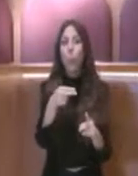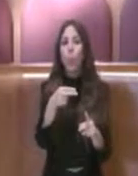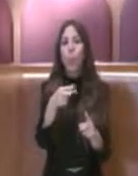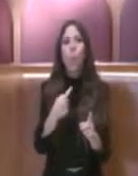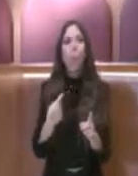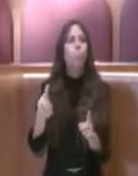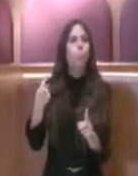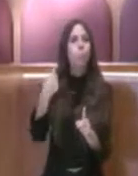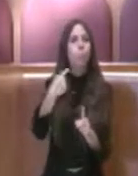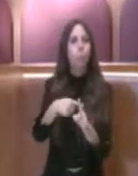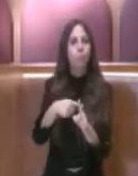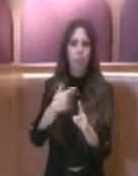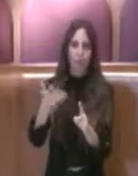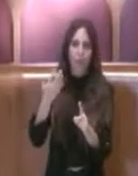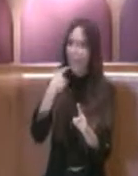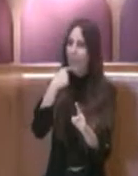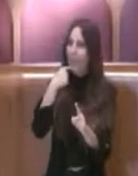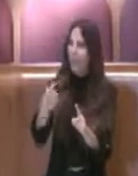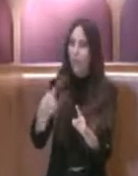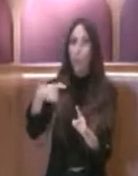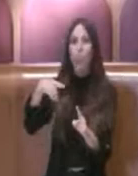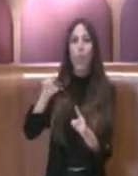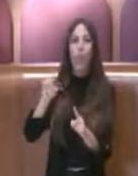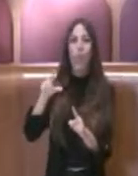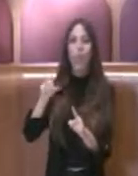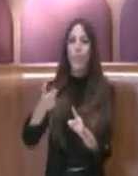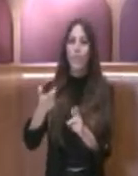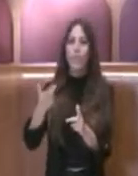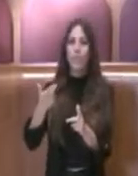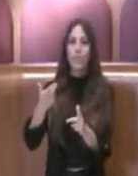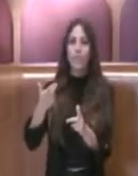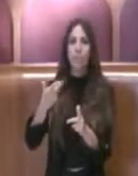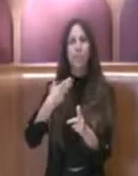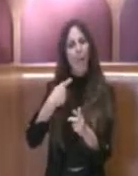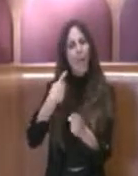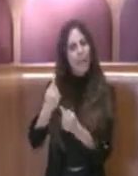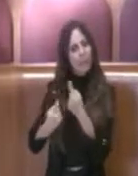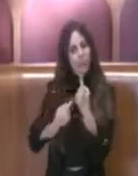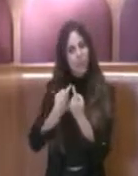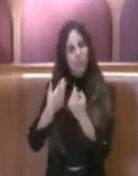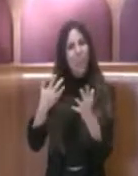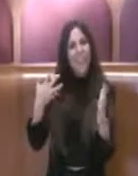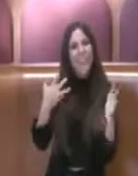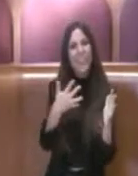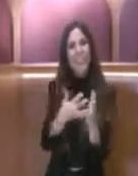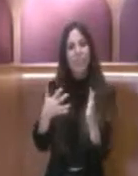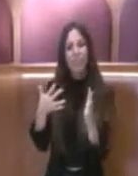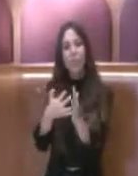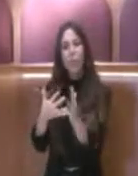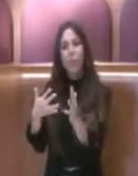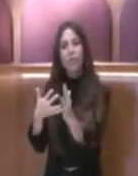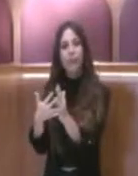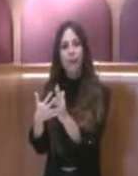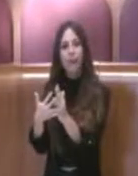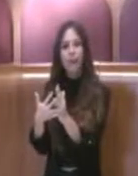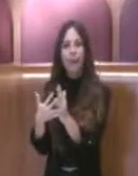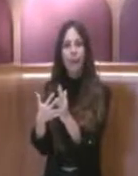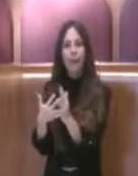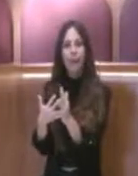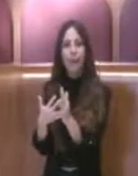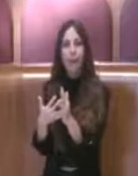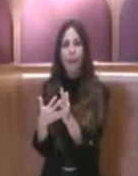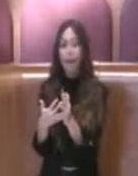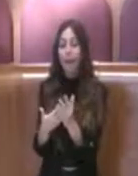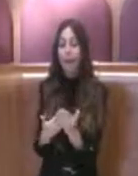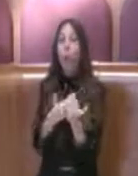accennava il consigliere Antonio Giulio Pelonzi, ha una serie di evoluzioni e criticità che non sono da deputarsi al